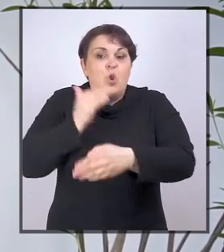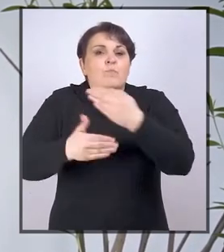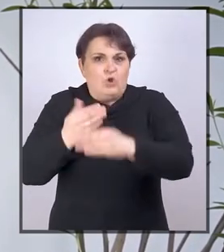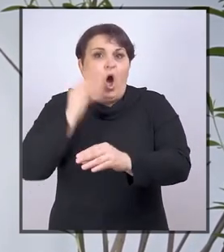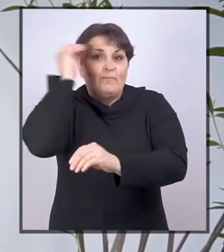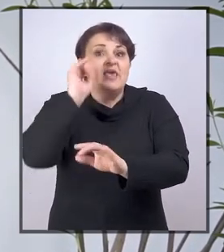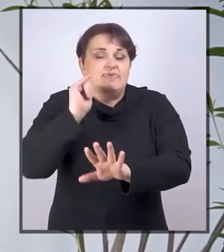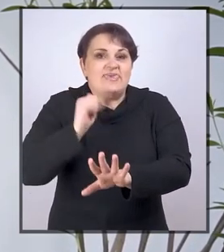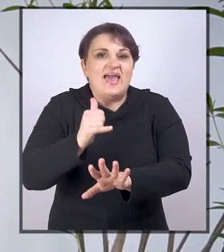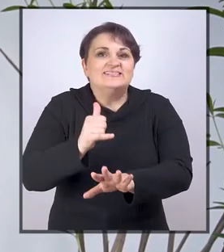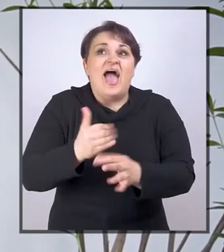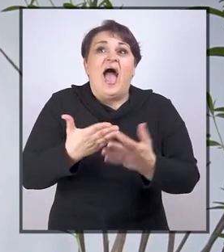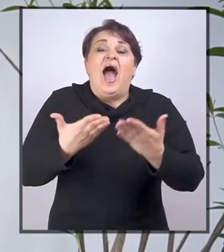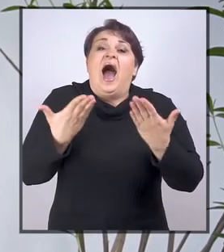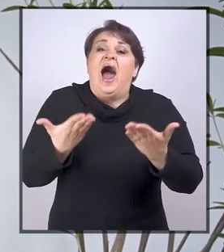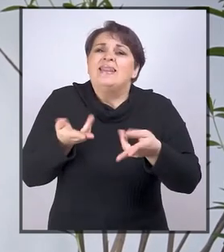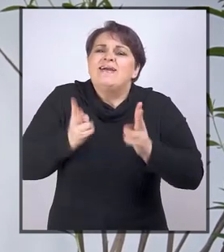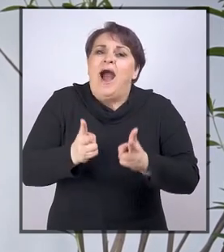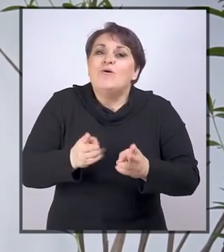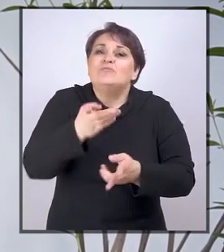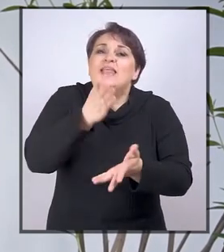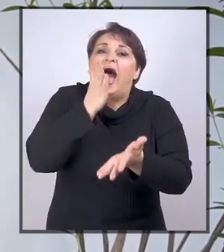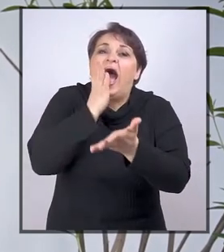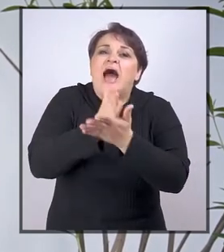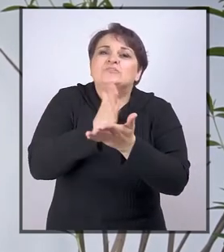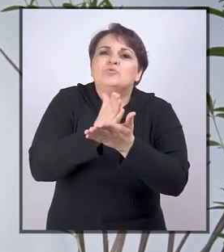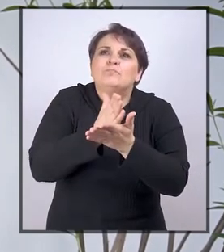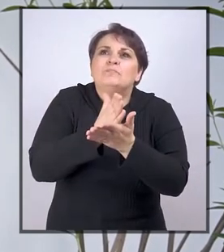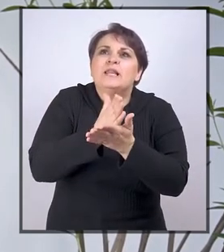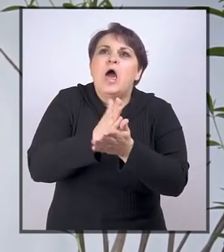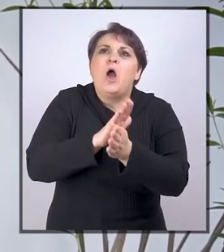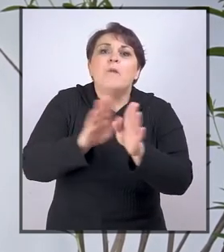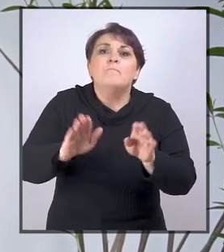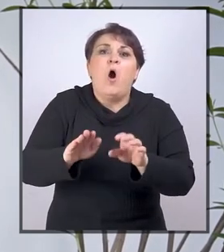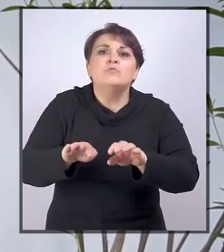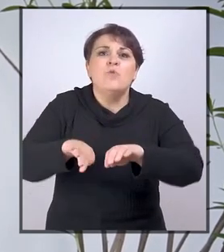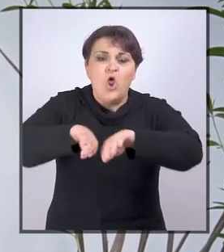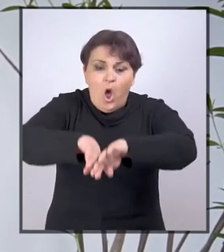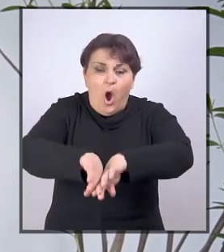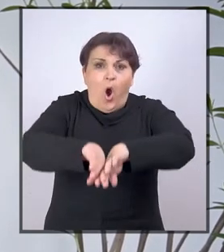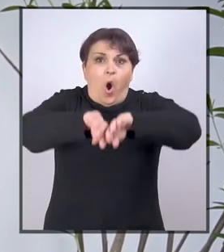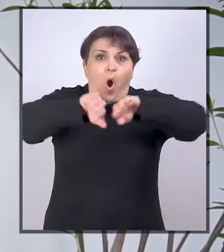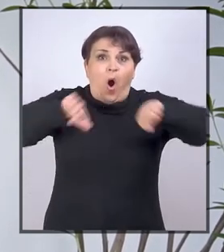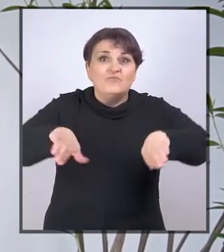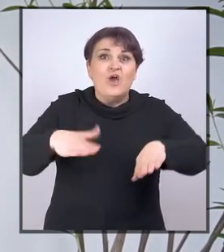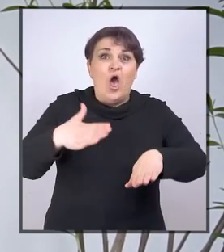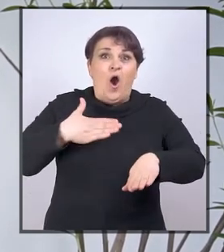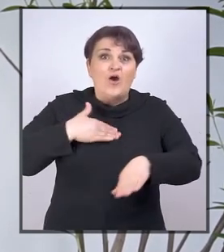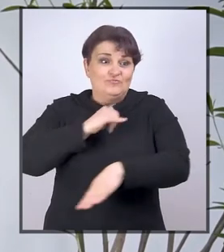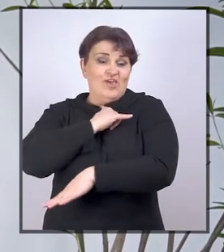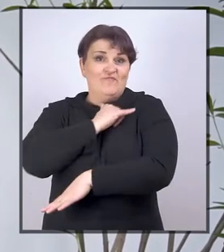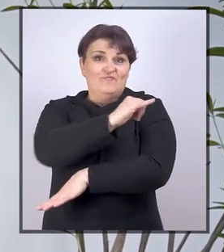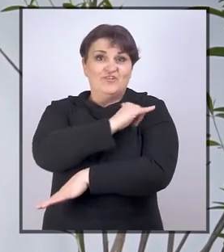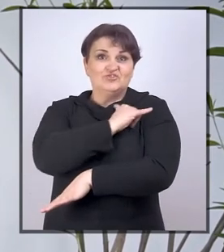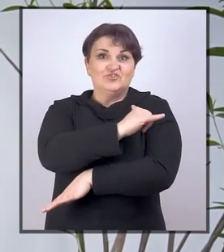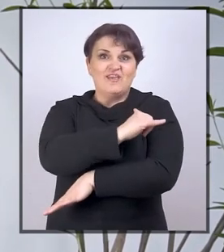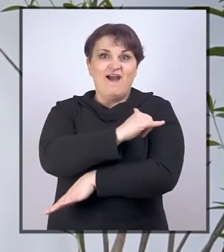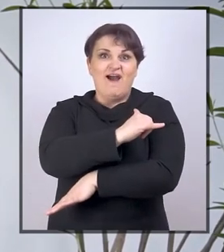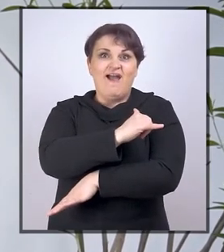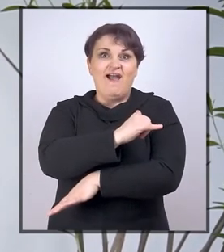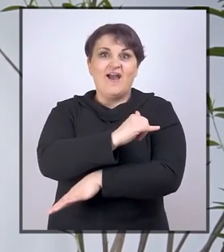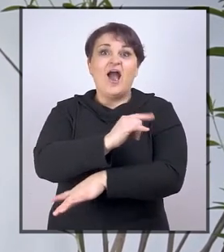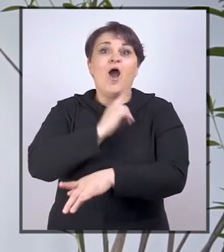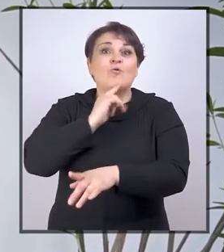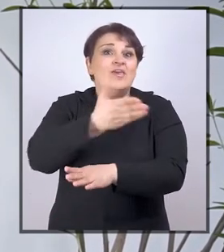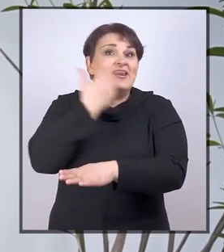uključena u proces obrazovanja, ali na način da su bila potpuno odvojena od svojih vršnjaka